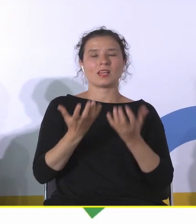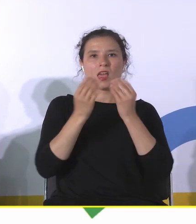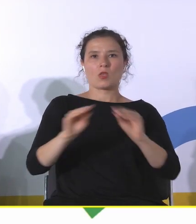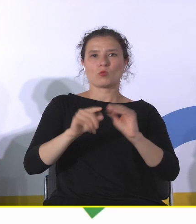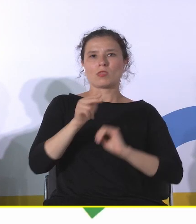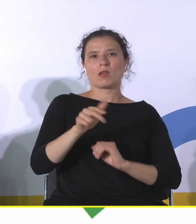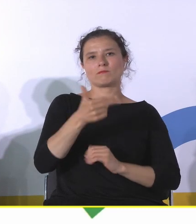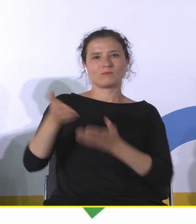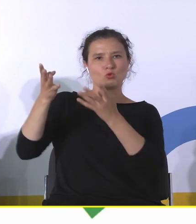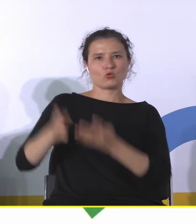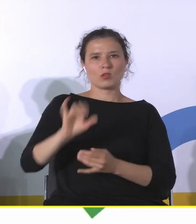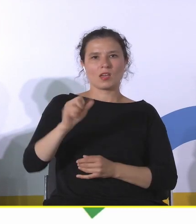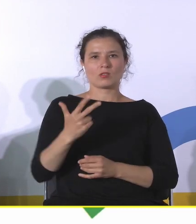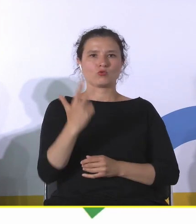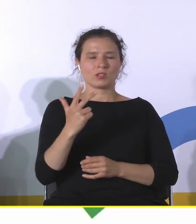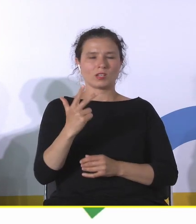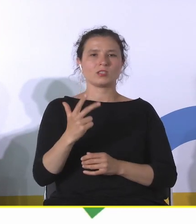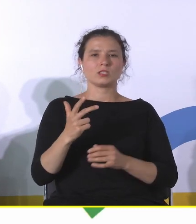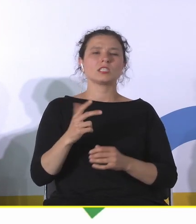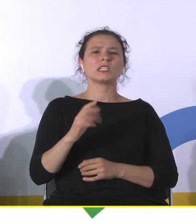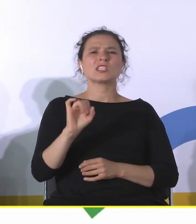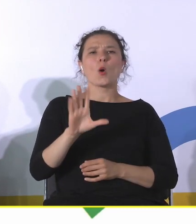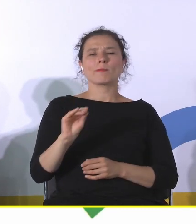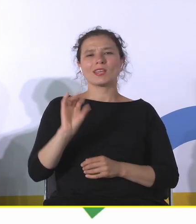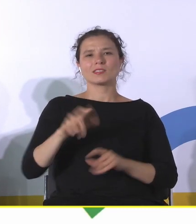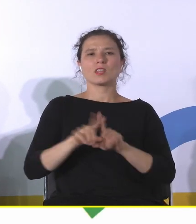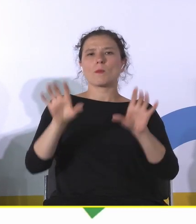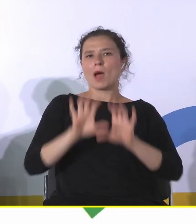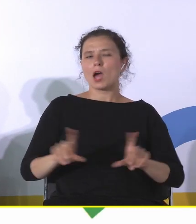baroku na przykład, ale również o wyjątkowych wartościach